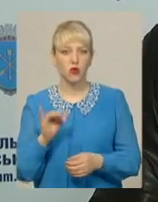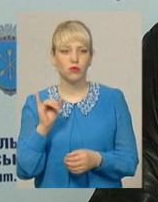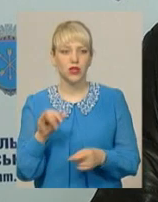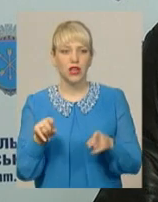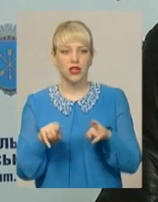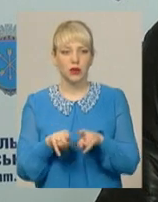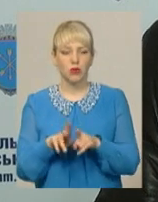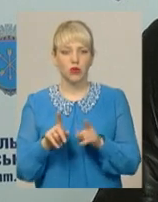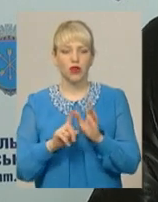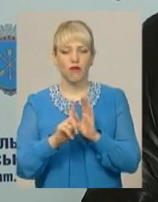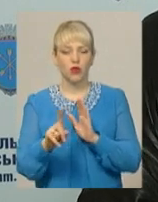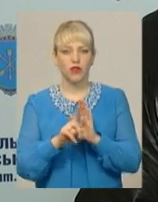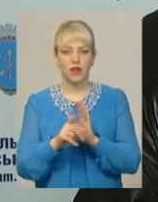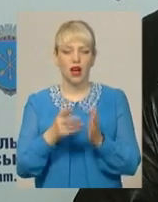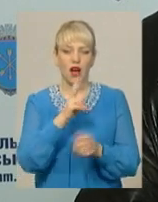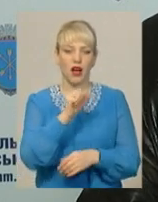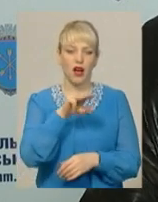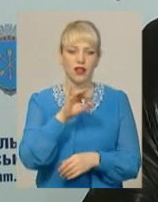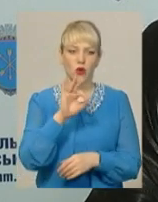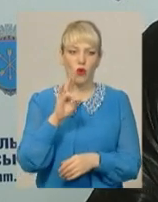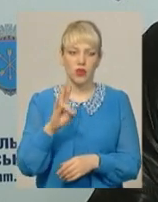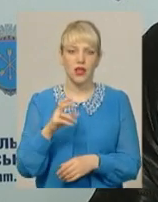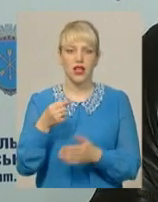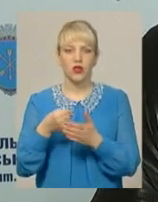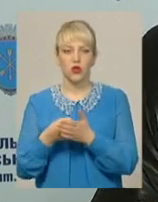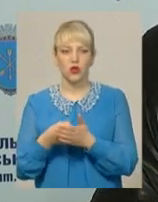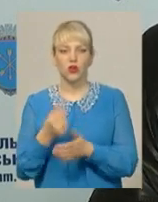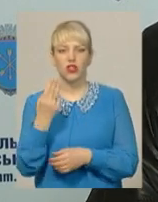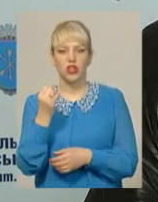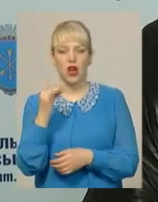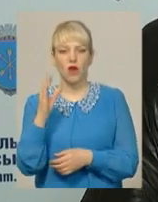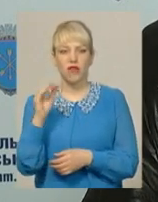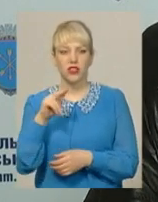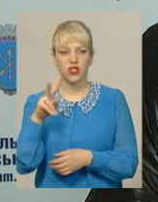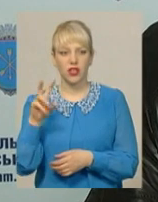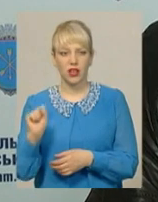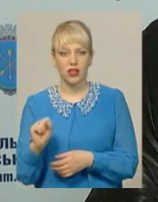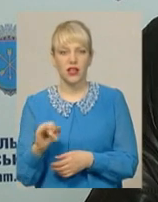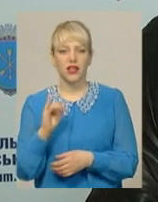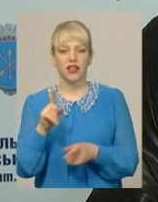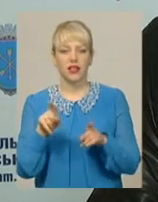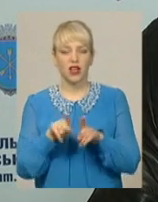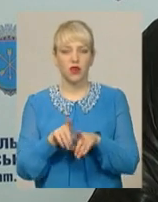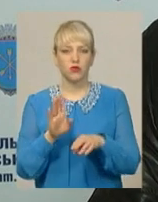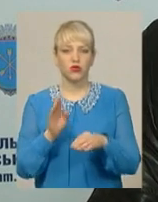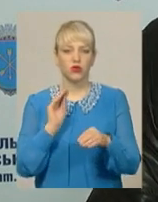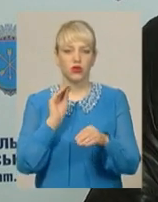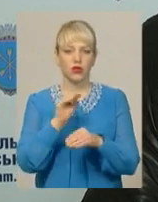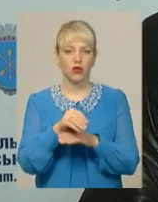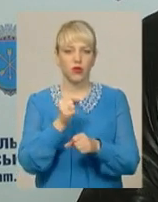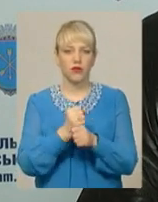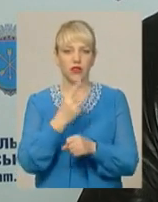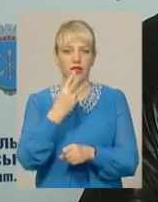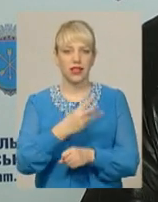курсувати від зупинки Катіон до кладовища Шаровічки. І буде додатково працювати